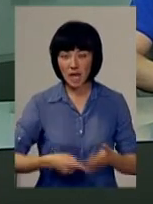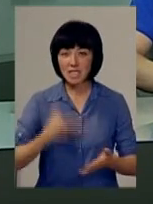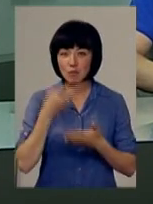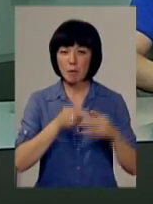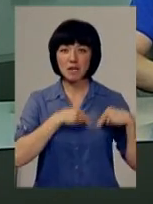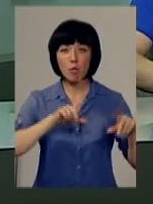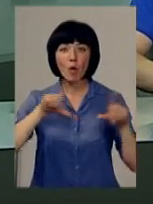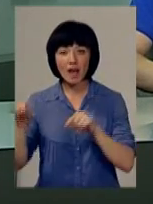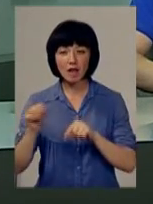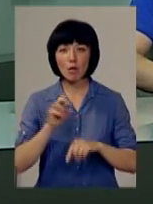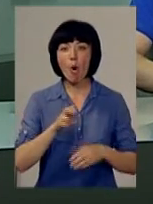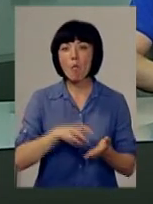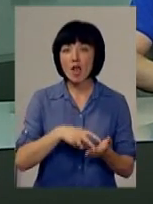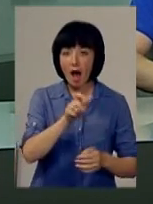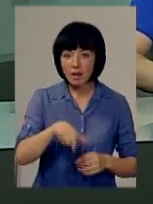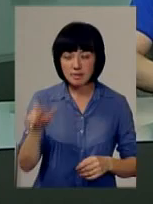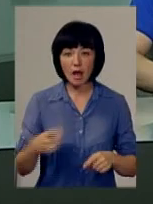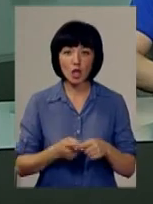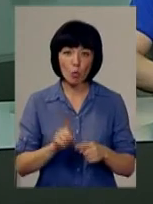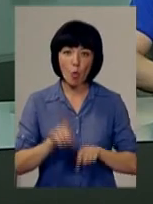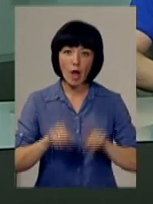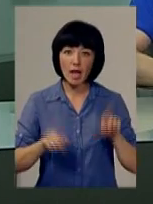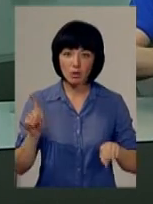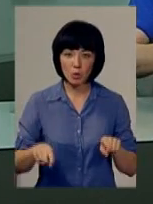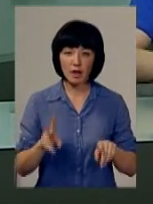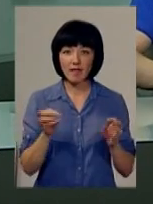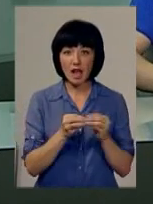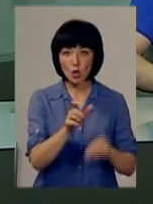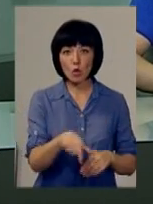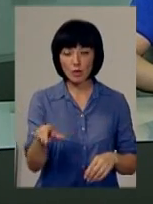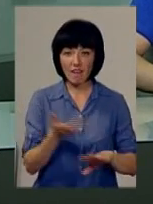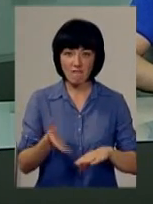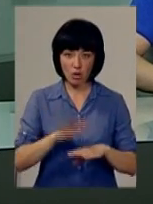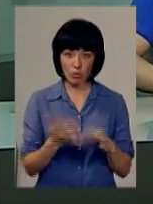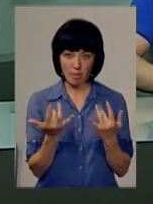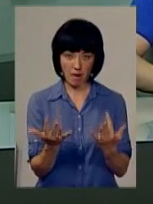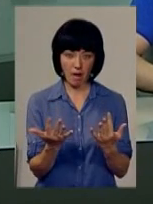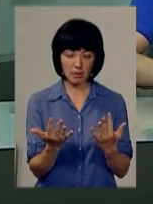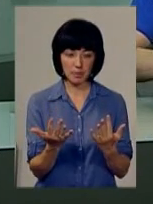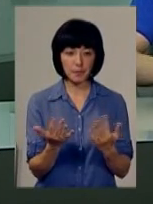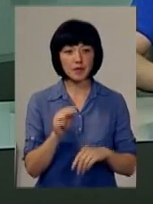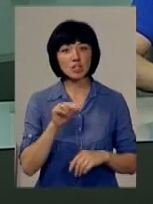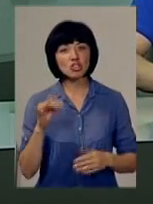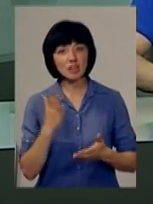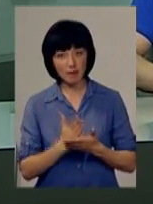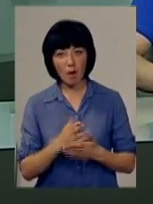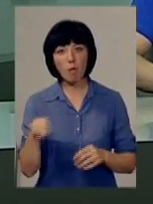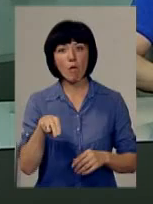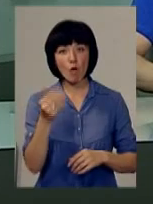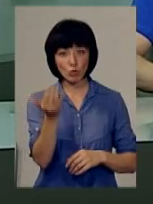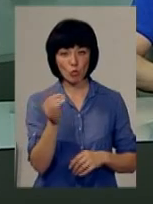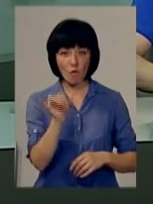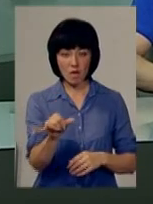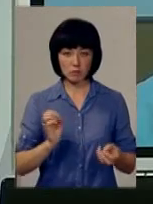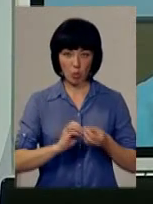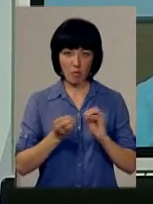своїх поїхати туди, бо люди бояться, тому іноді навіть 10 людей це дуже важко набрати. Чи є в полоному така проблема?